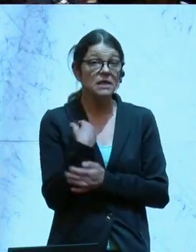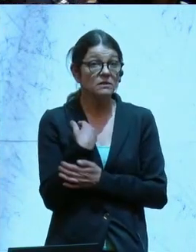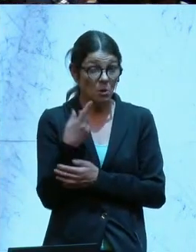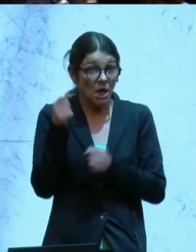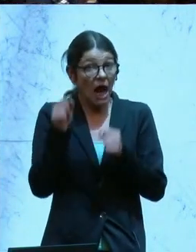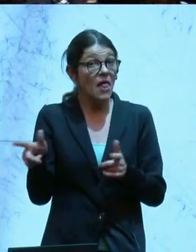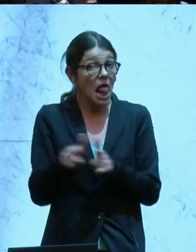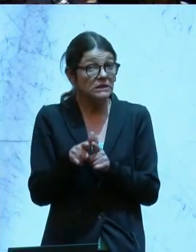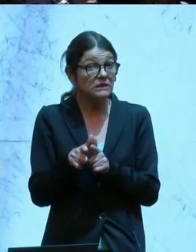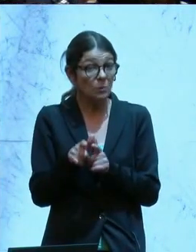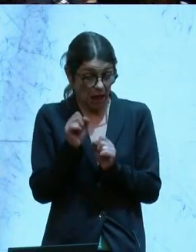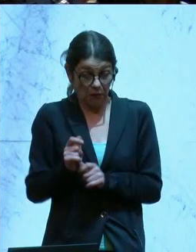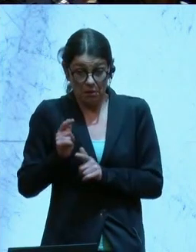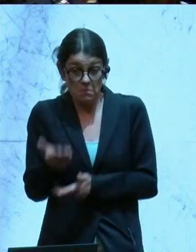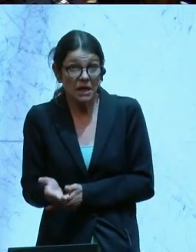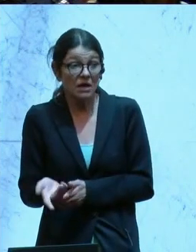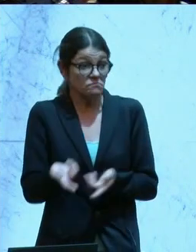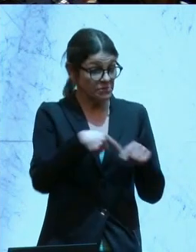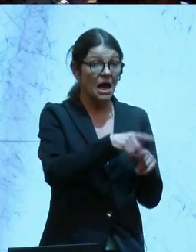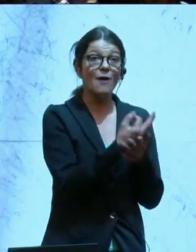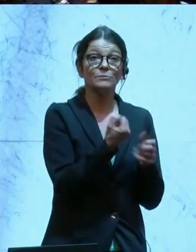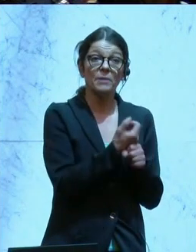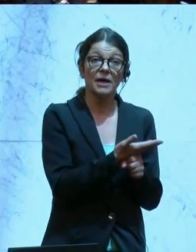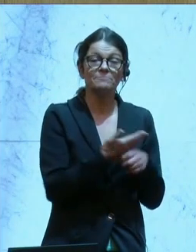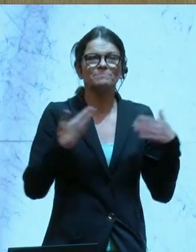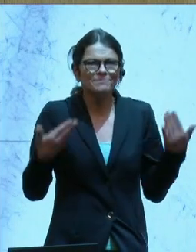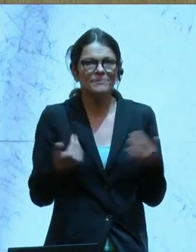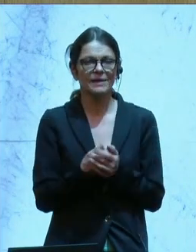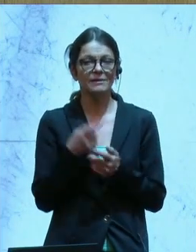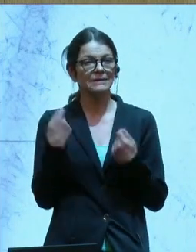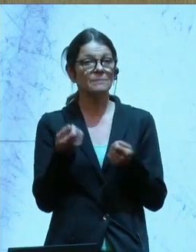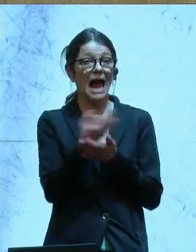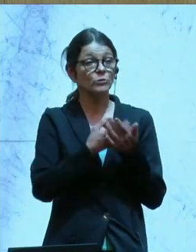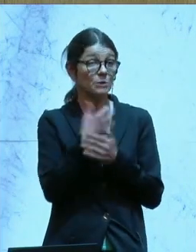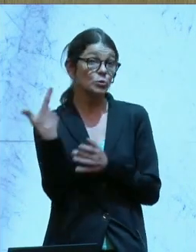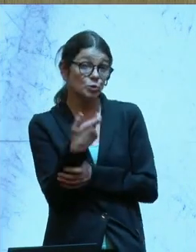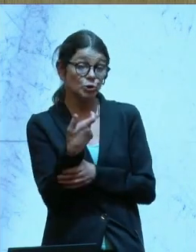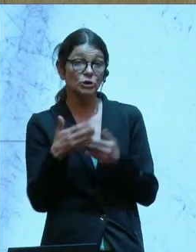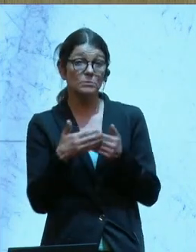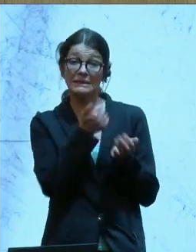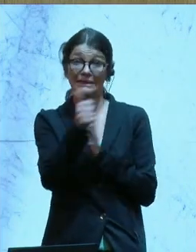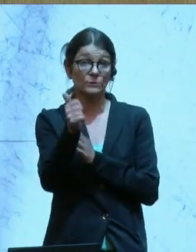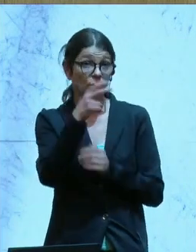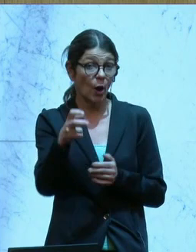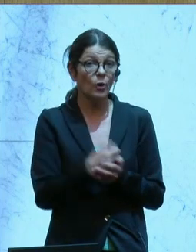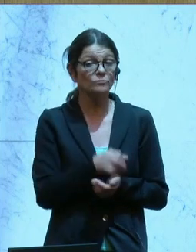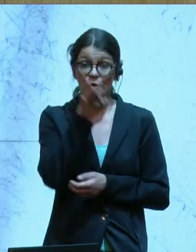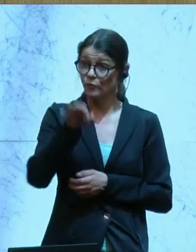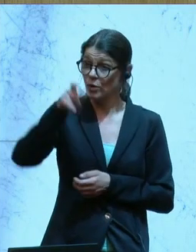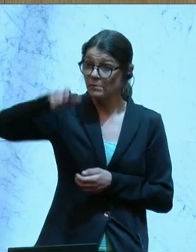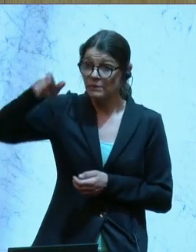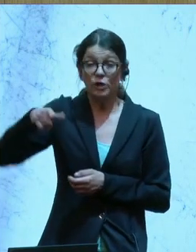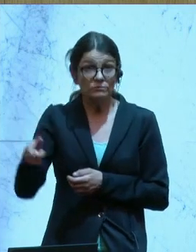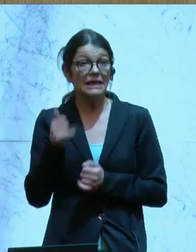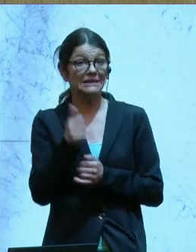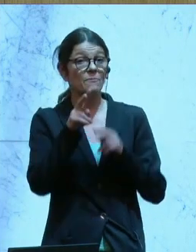Leistbarkeit, ob Sie auch dies machen können. So gibt es einen Ausbildungszuschuss von 600 Euro für diejenigen, die